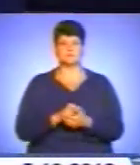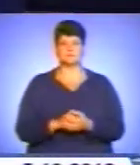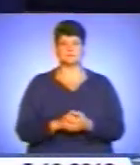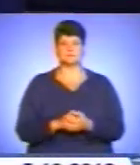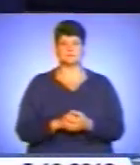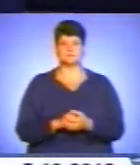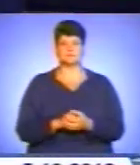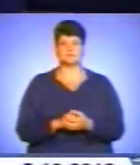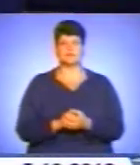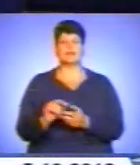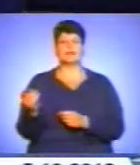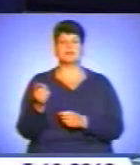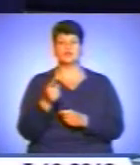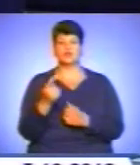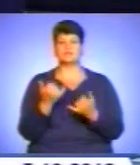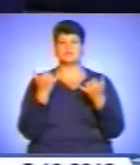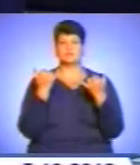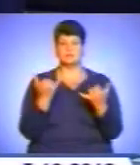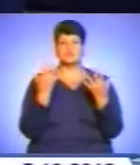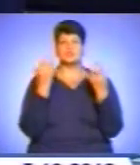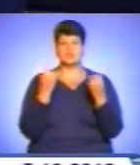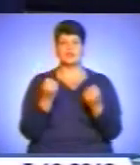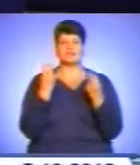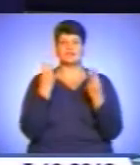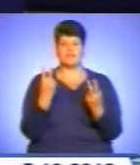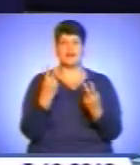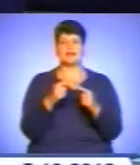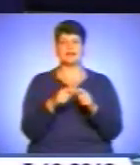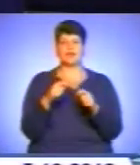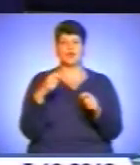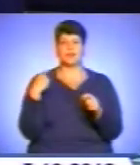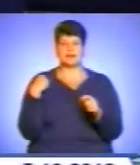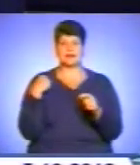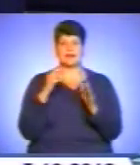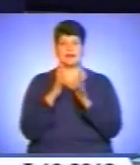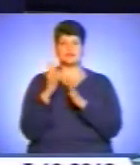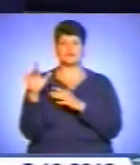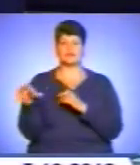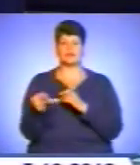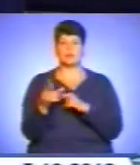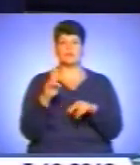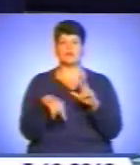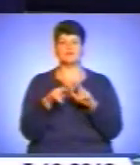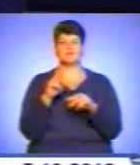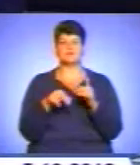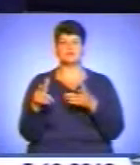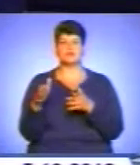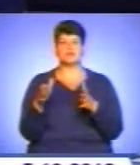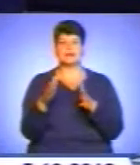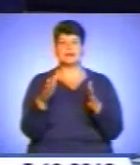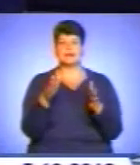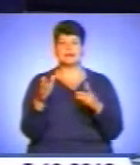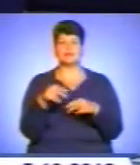На Тернопільщині відтепер ще 2 кілометри лісових доріг. Будівництво автошляхів підприємства обласного